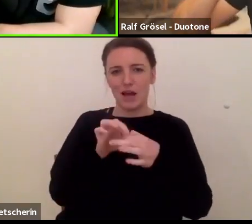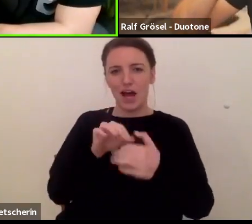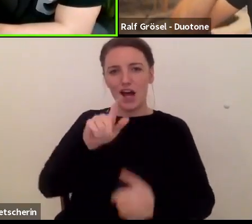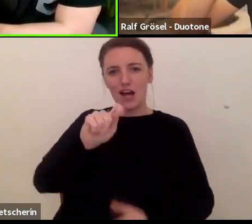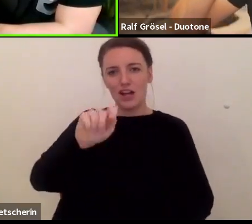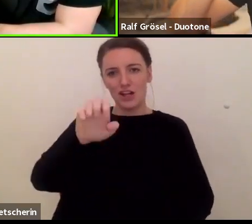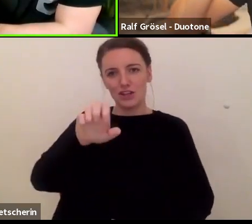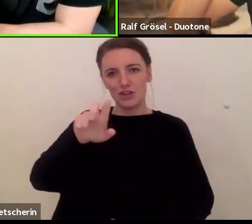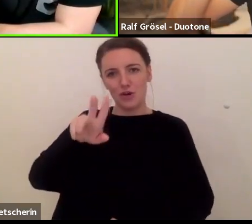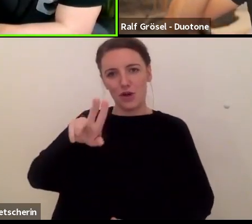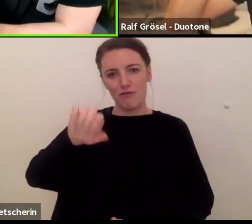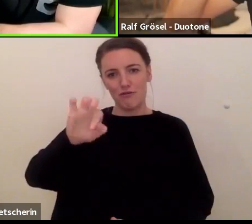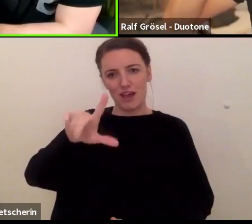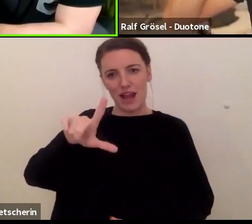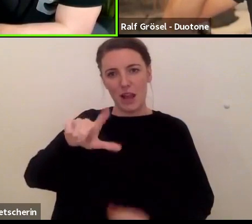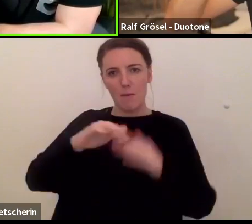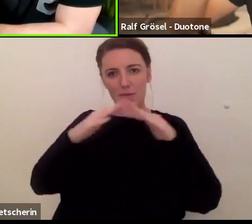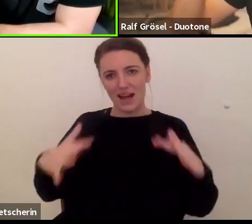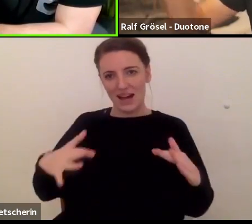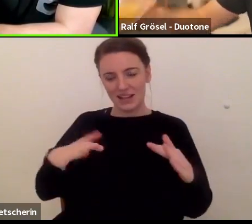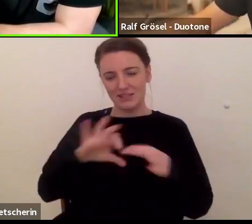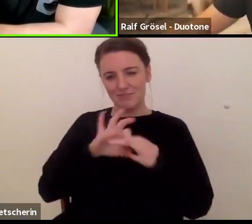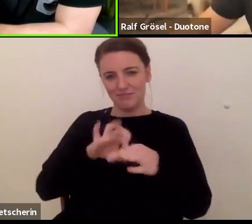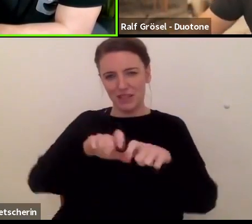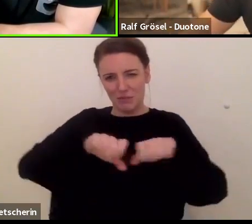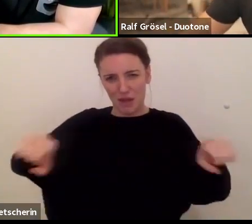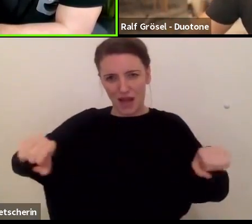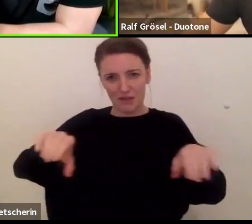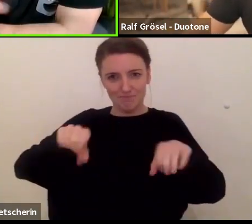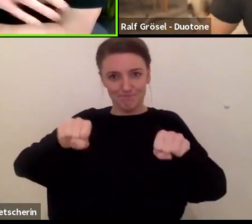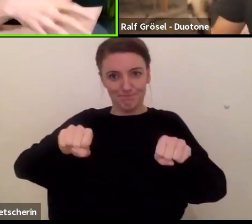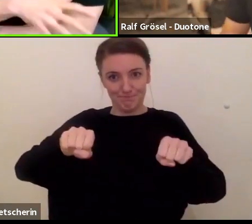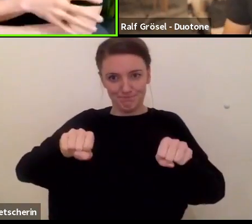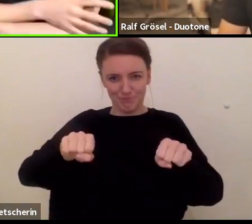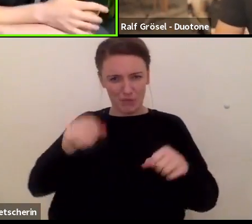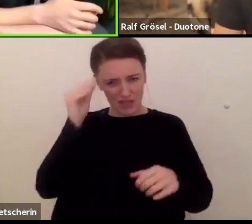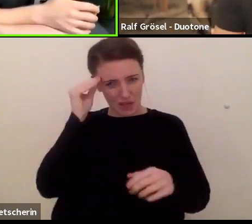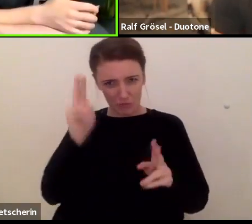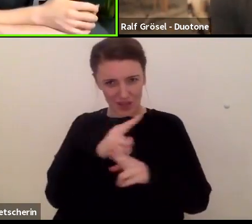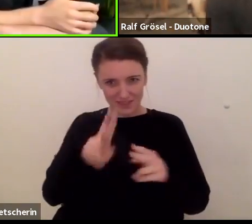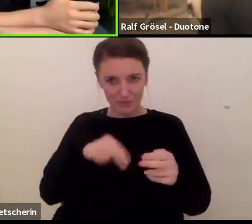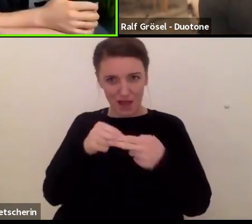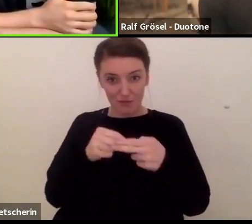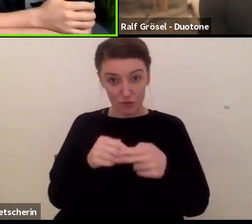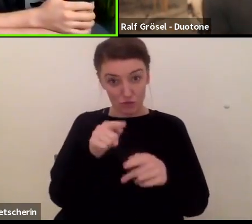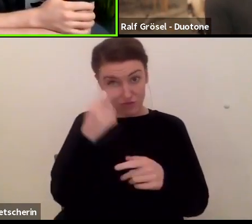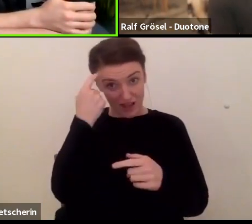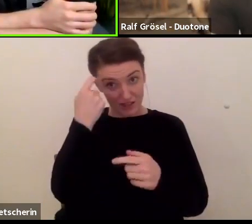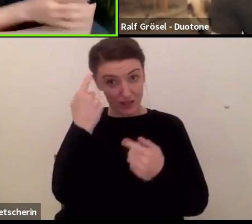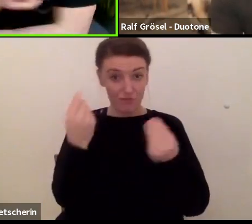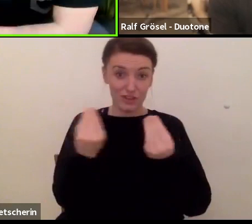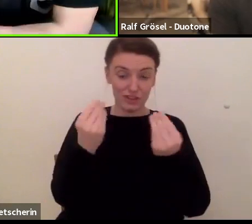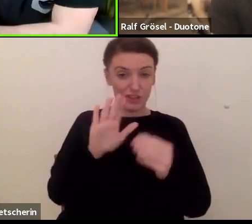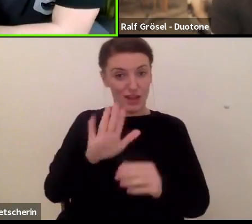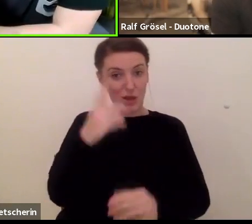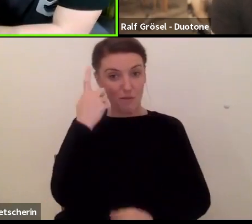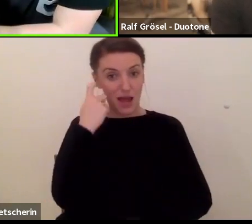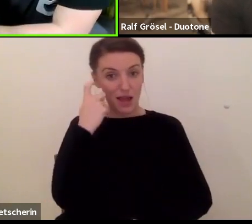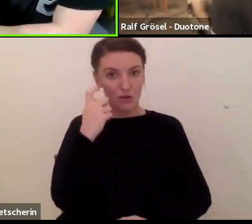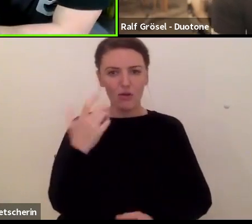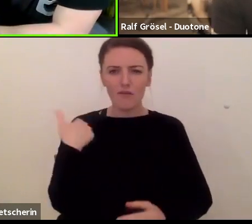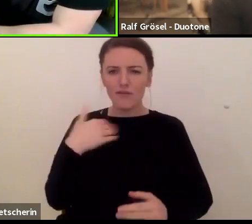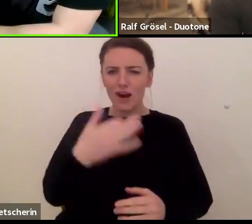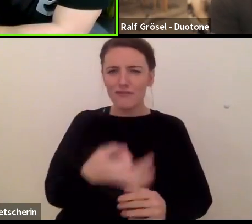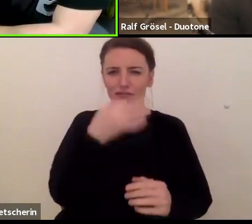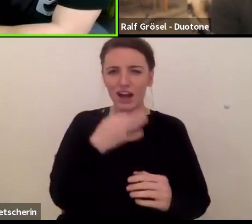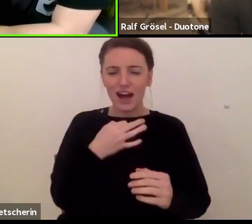das kannst du nicht beantworten. Oder hast du da was dazu, Teufelberger, weil die Frage war zum Beispiel, warum